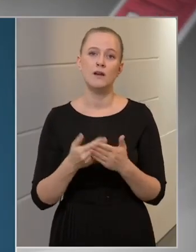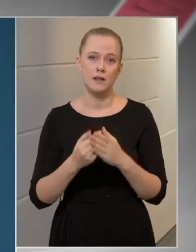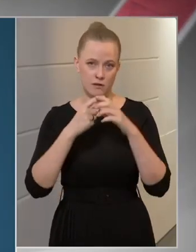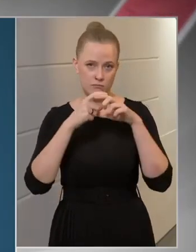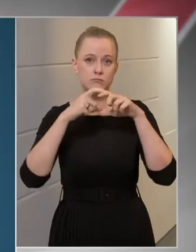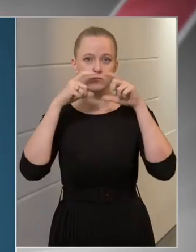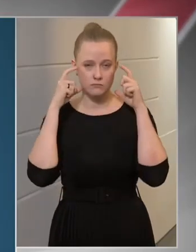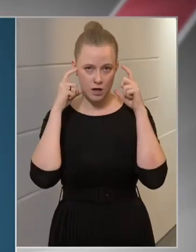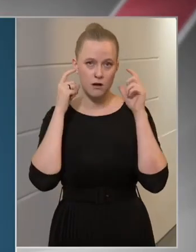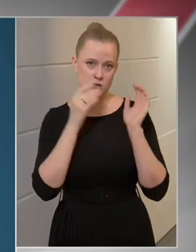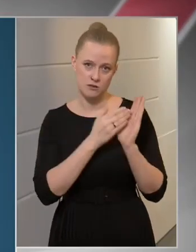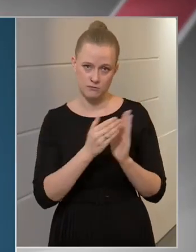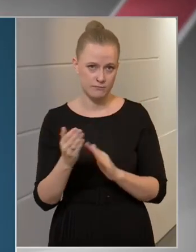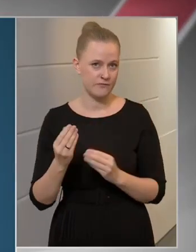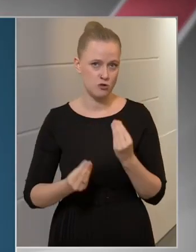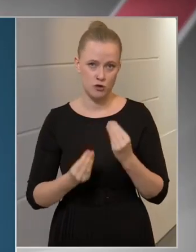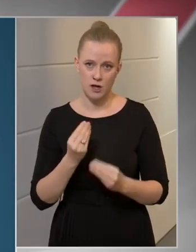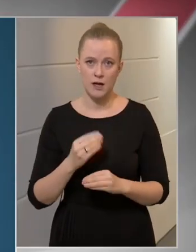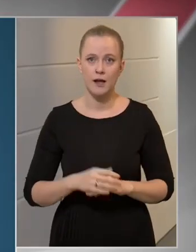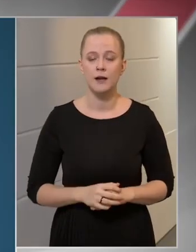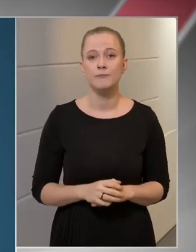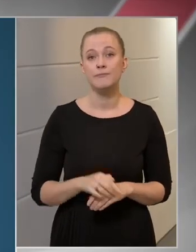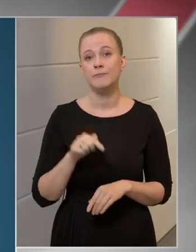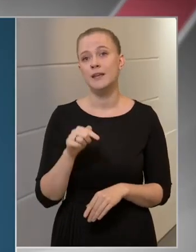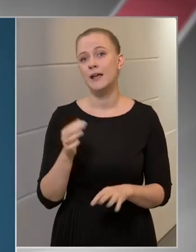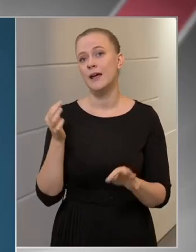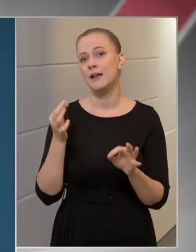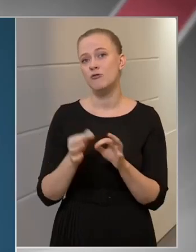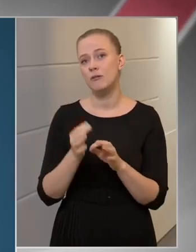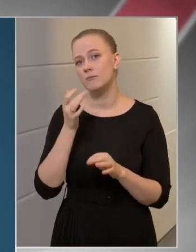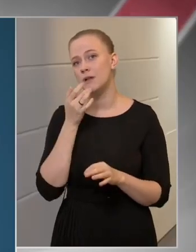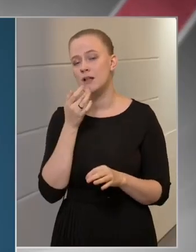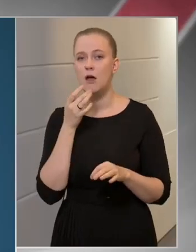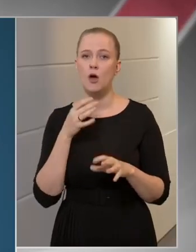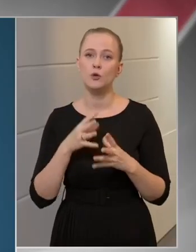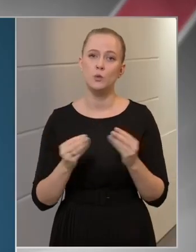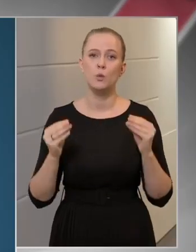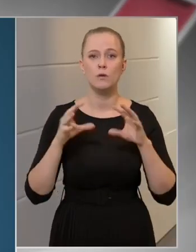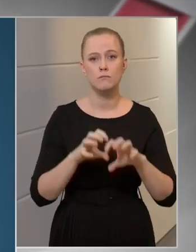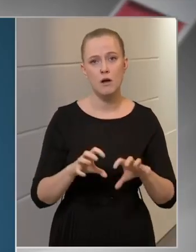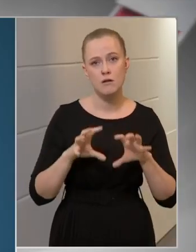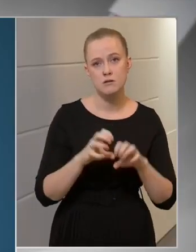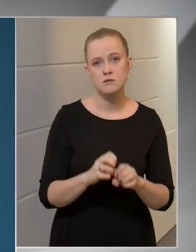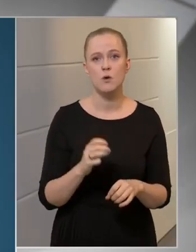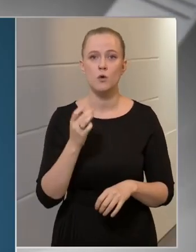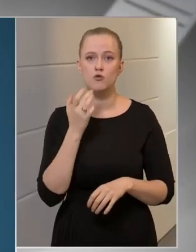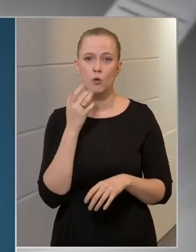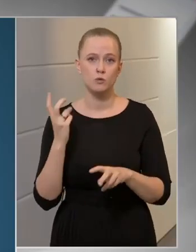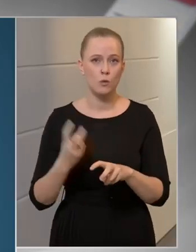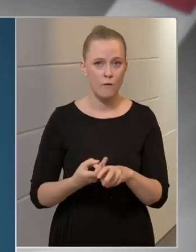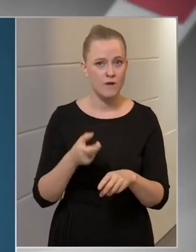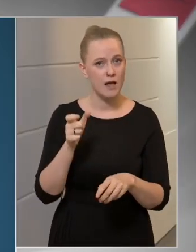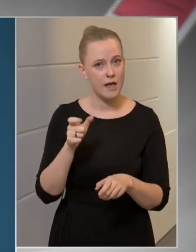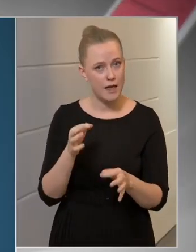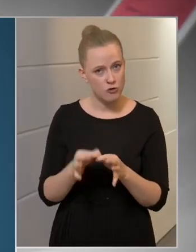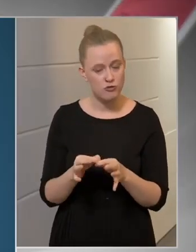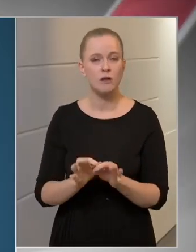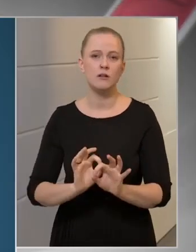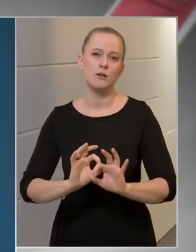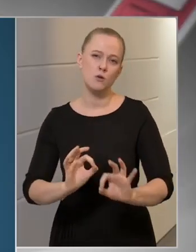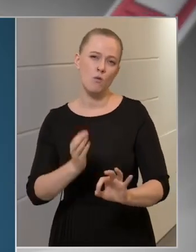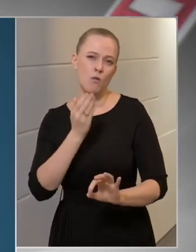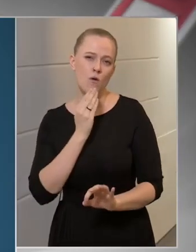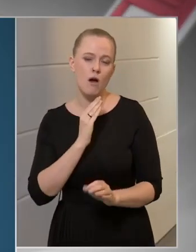maszkot, és ebben az esetben, tehát például gyógymasszőr, csontkovács esetében jó, hogyha a